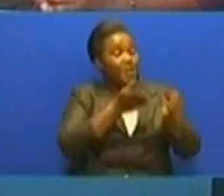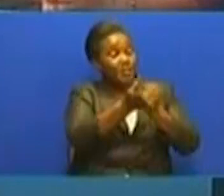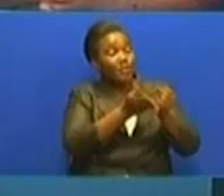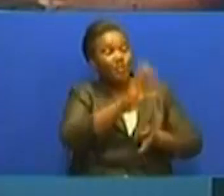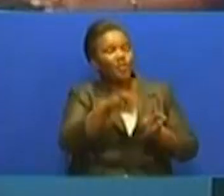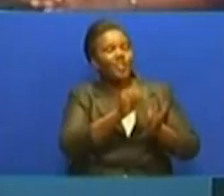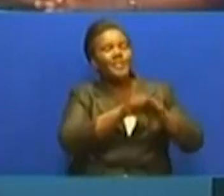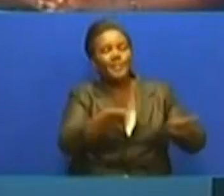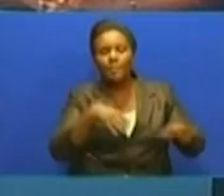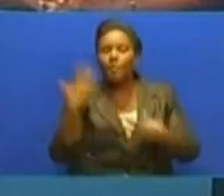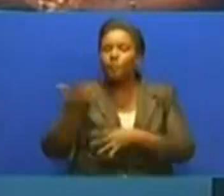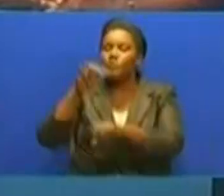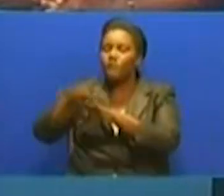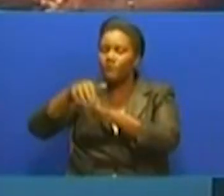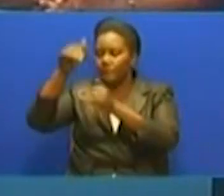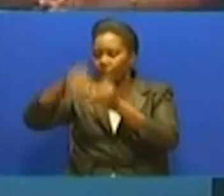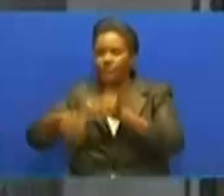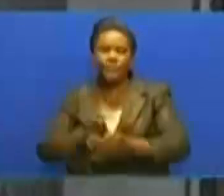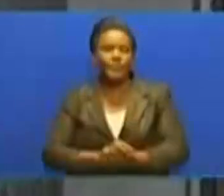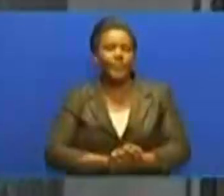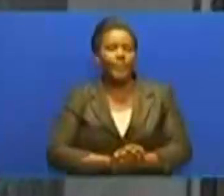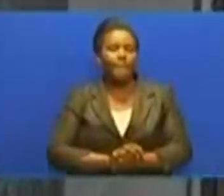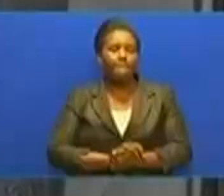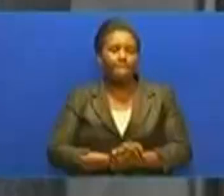katika machinjio. Asher Thomas atonjuuze zaidi.